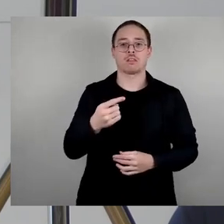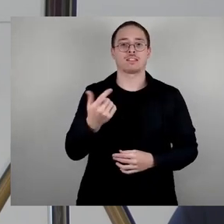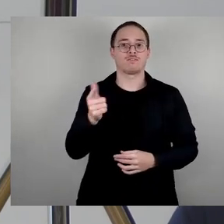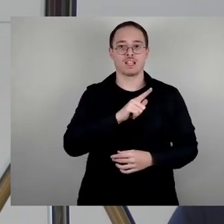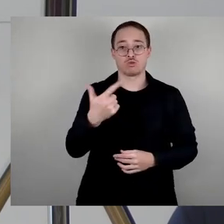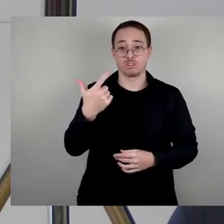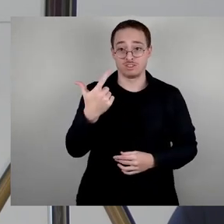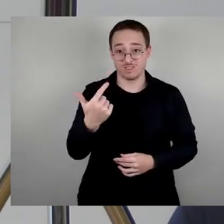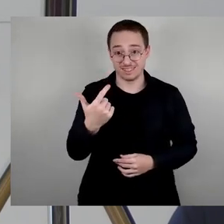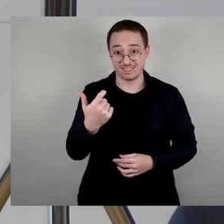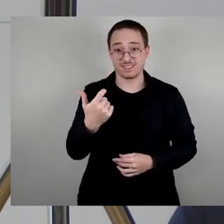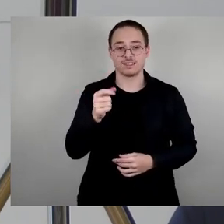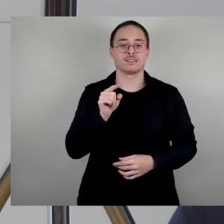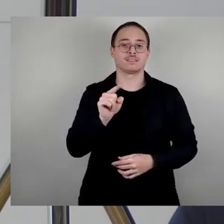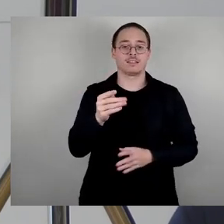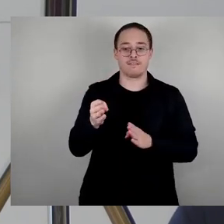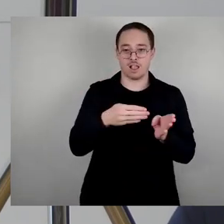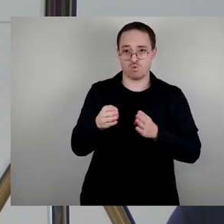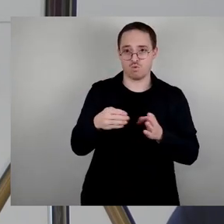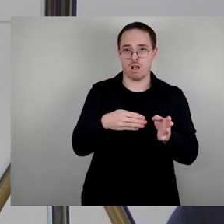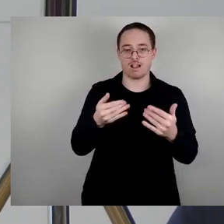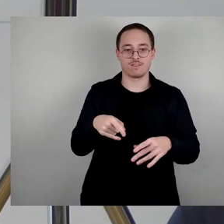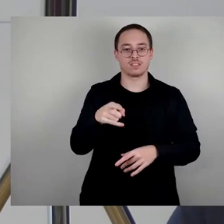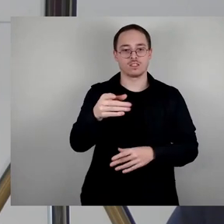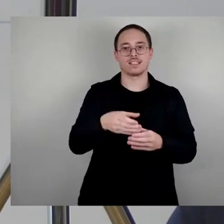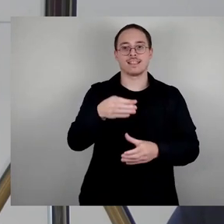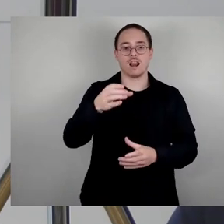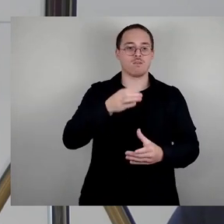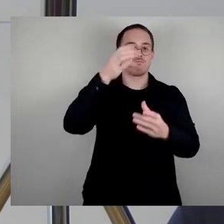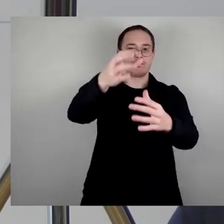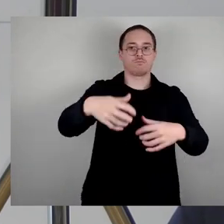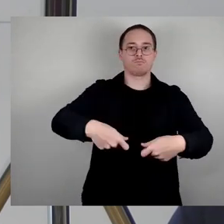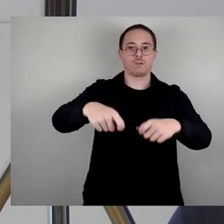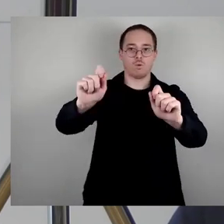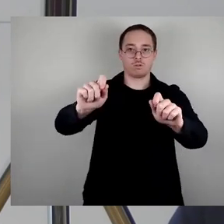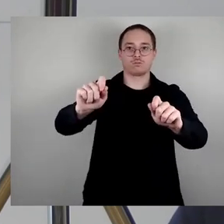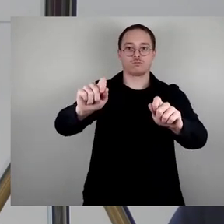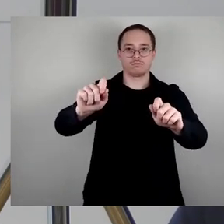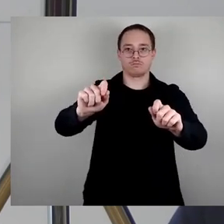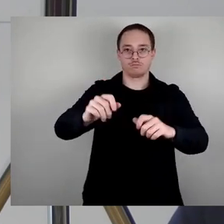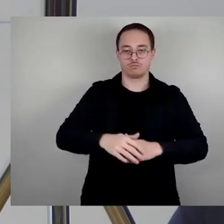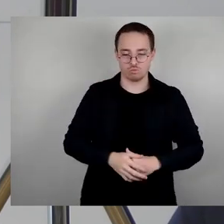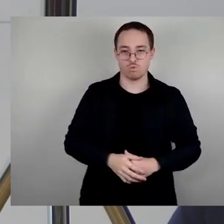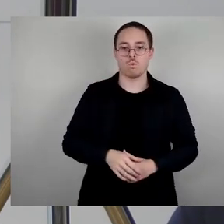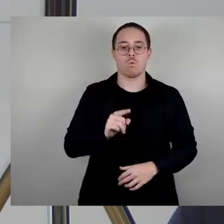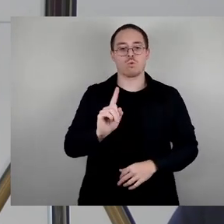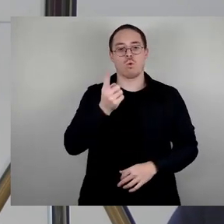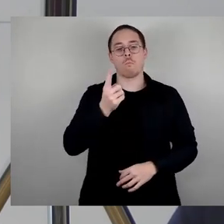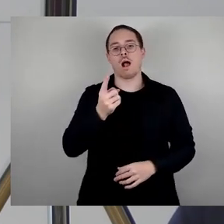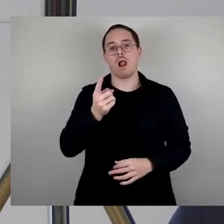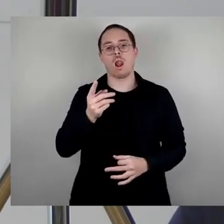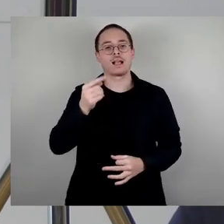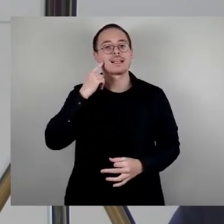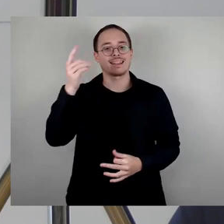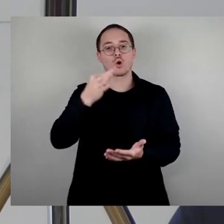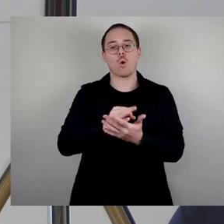die Errichtung einer Stele, die noch mal den Gedenkort erläutern soll und diese Stele